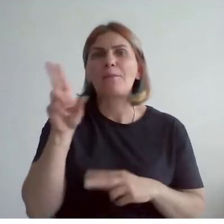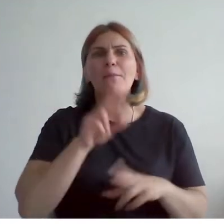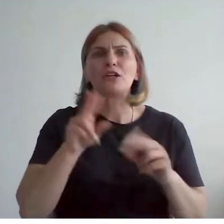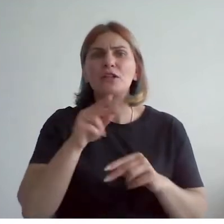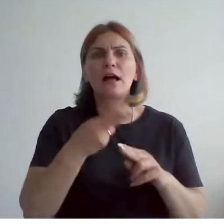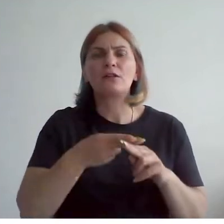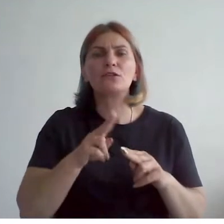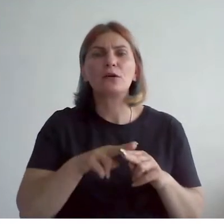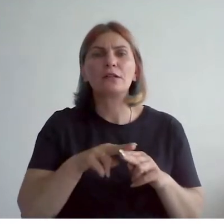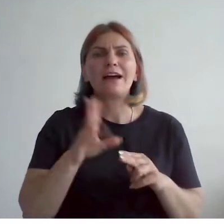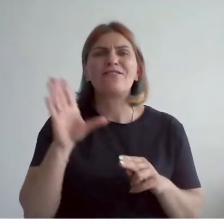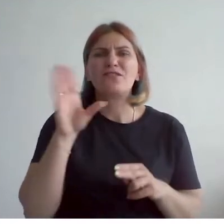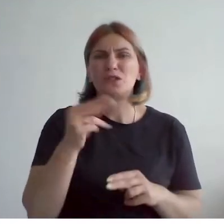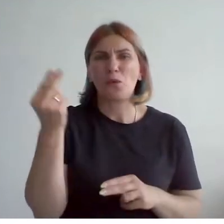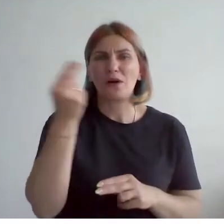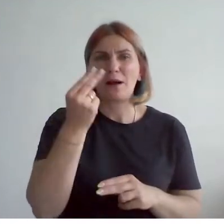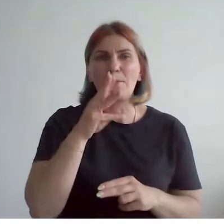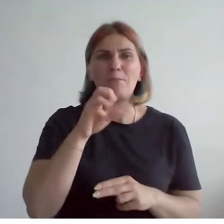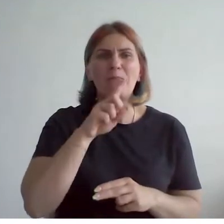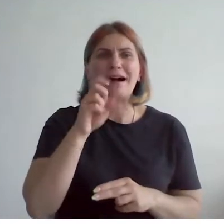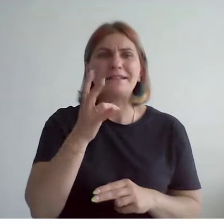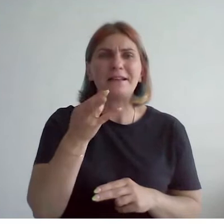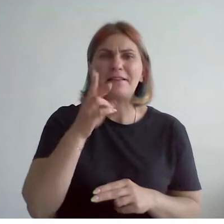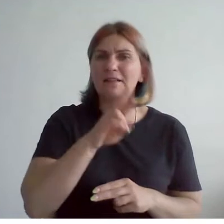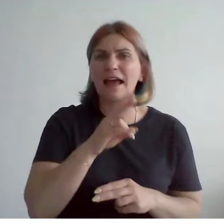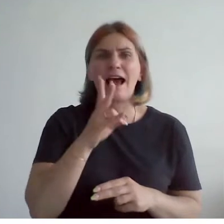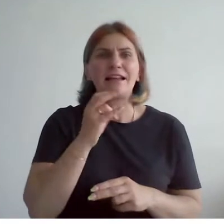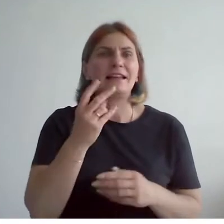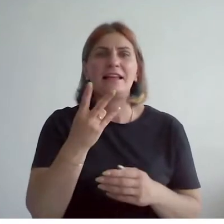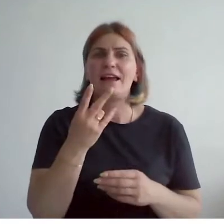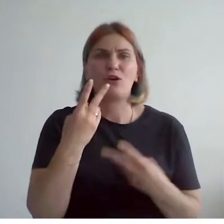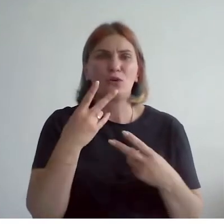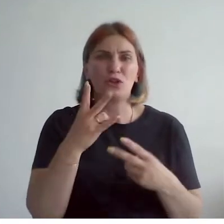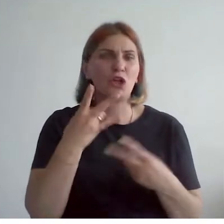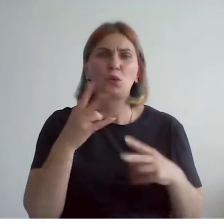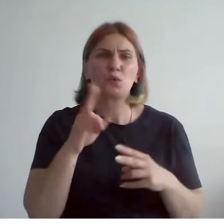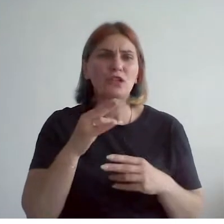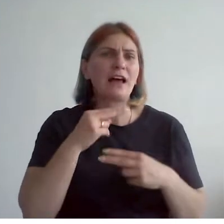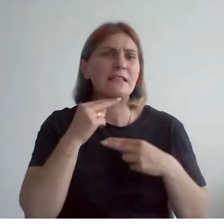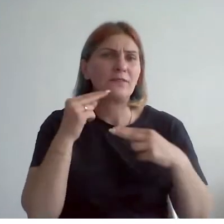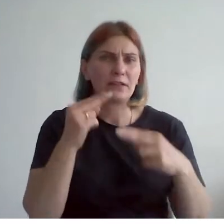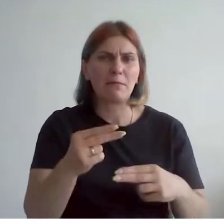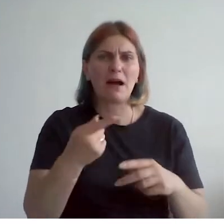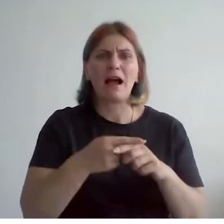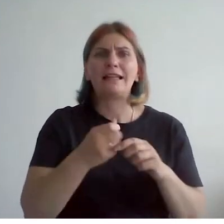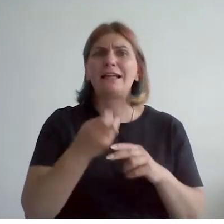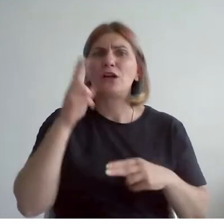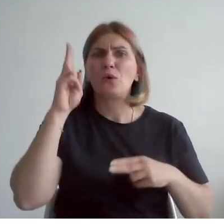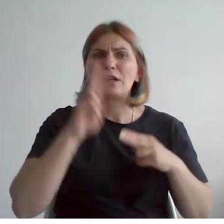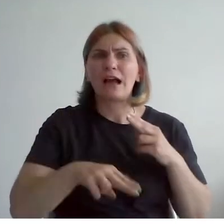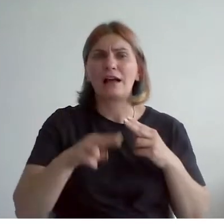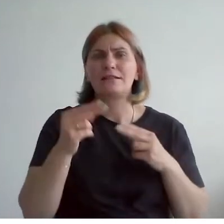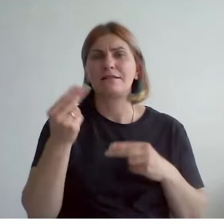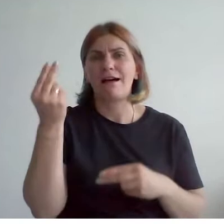мазня, недостойное внимания зрителей, что это недописанные этюбные работы.